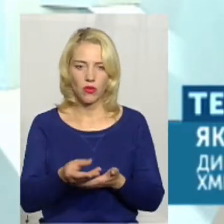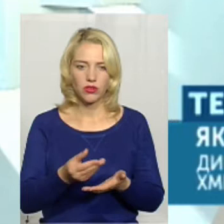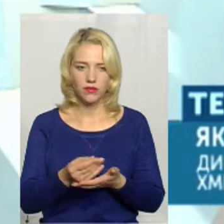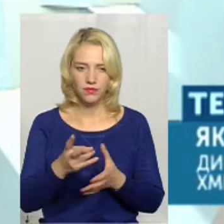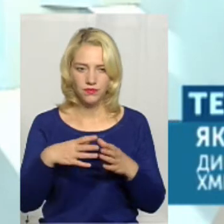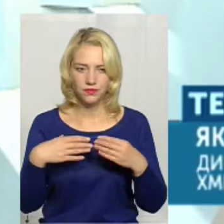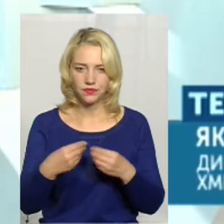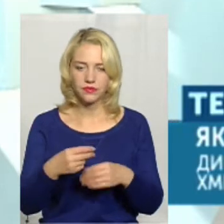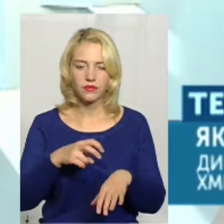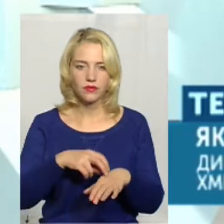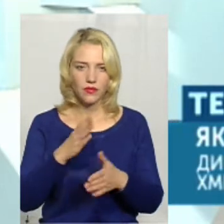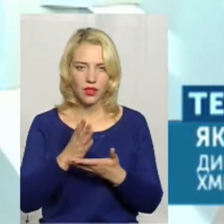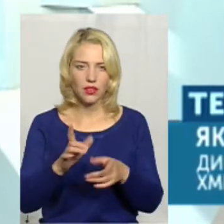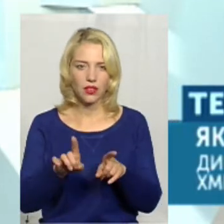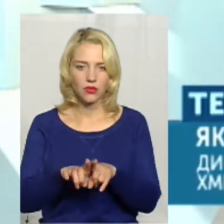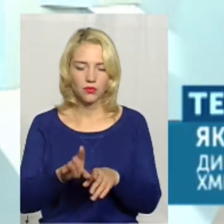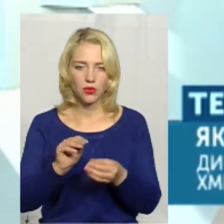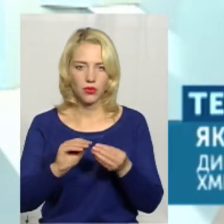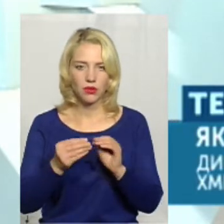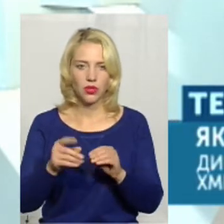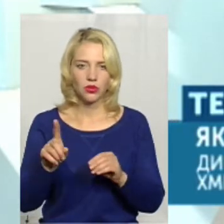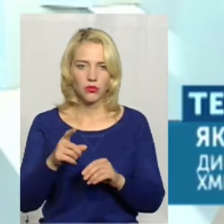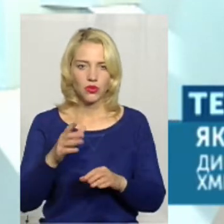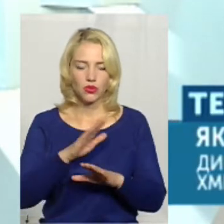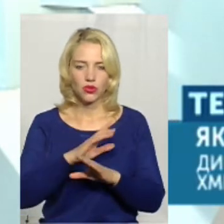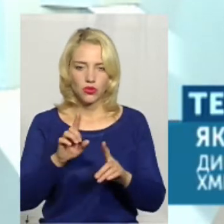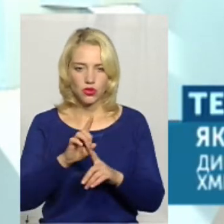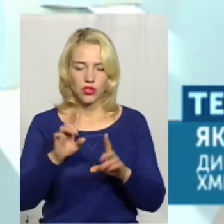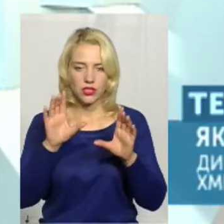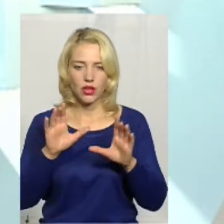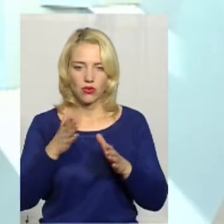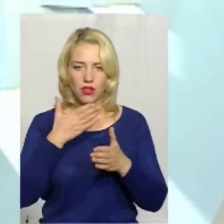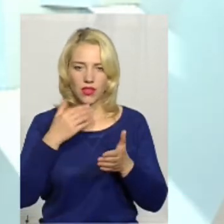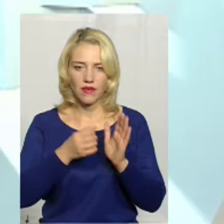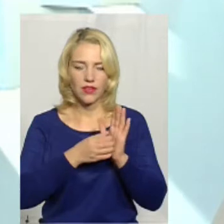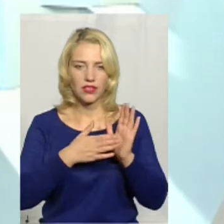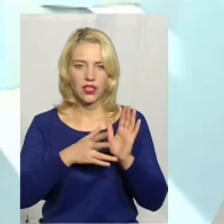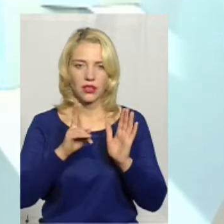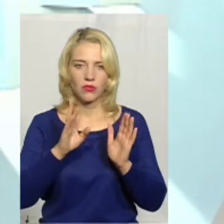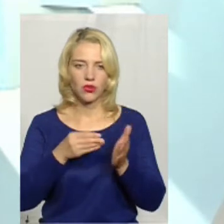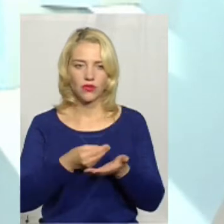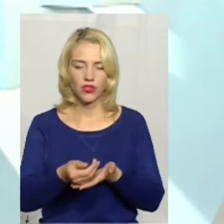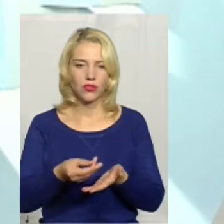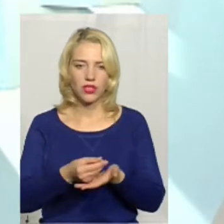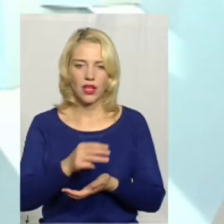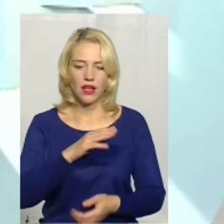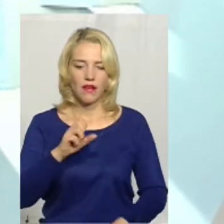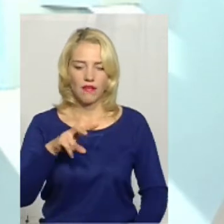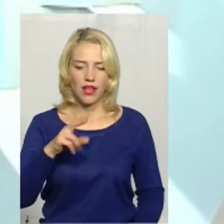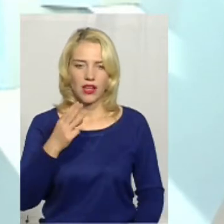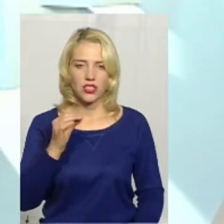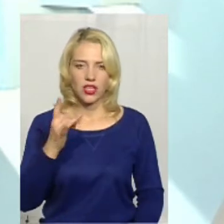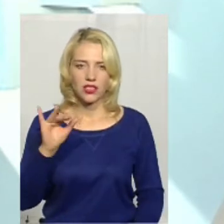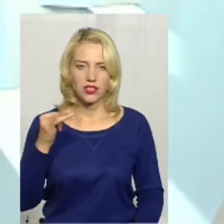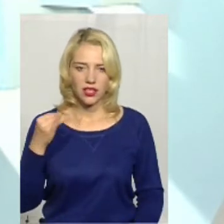лікарів теж є проблеми, тому що незаконно не визнано, ким будуть фінансуватися фельдські і екушердські пункти,